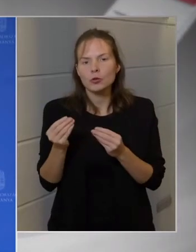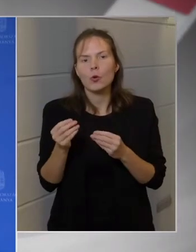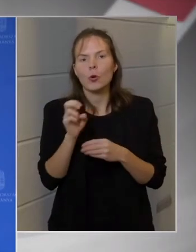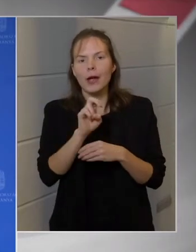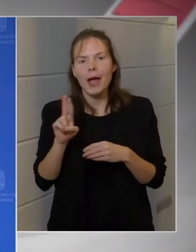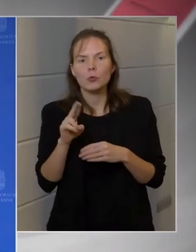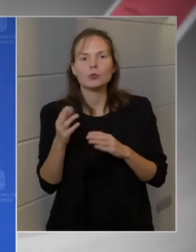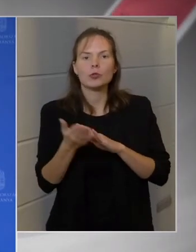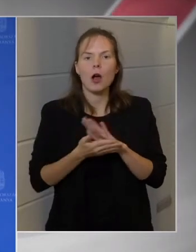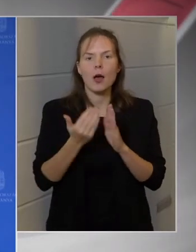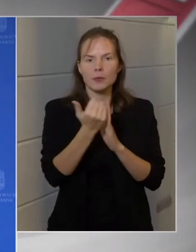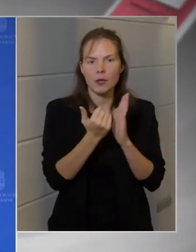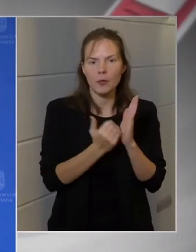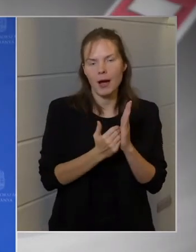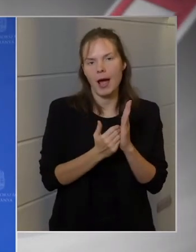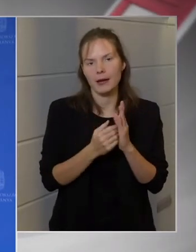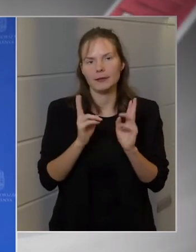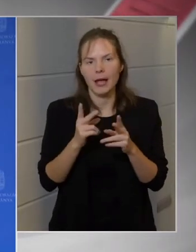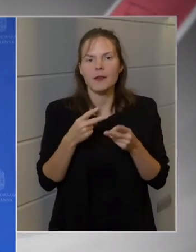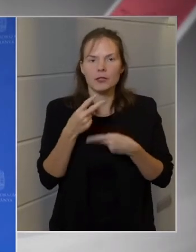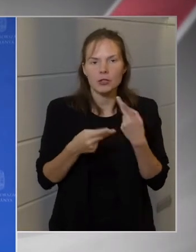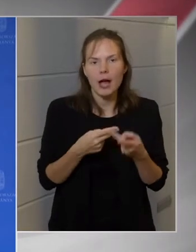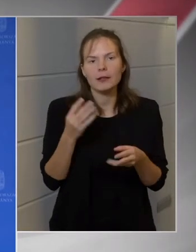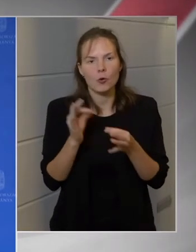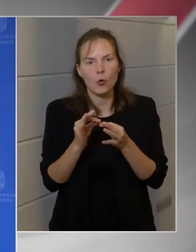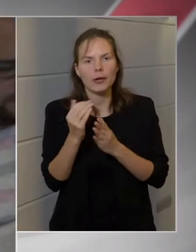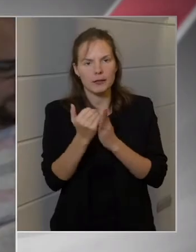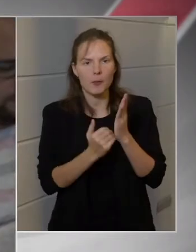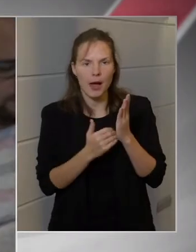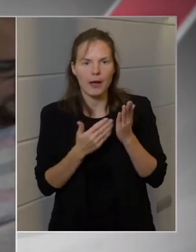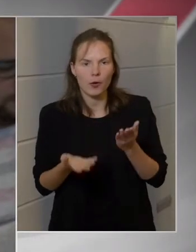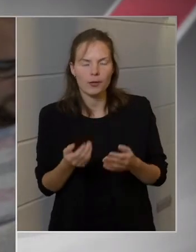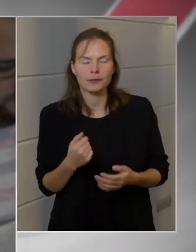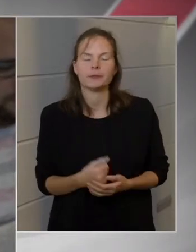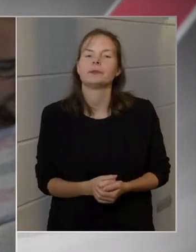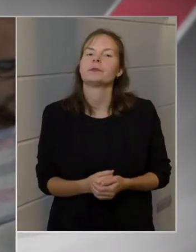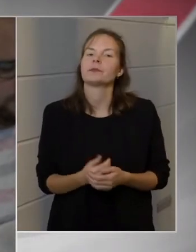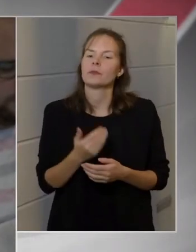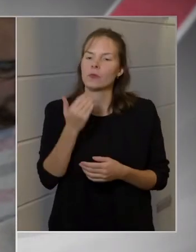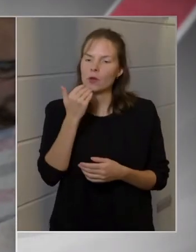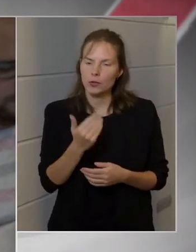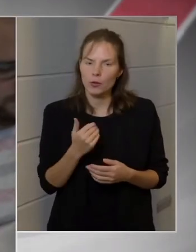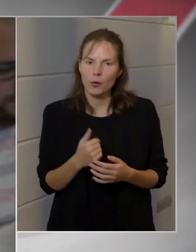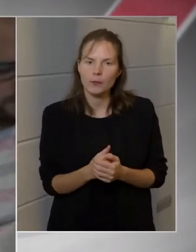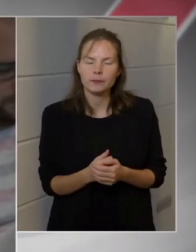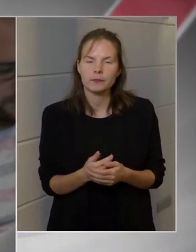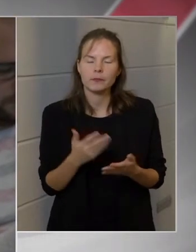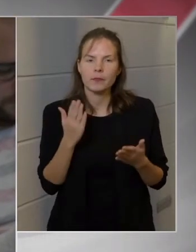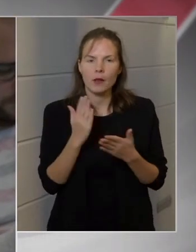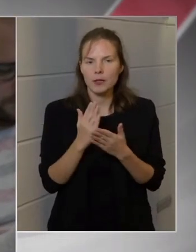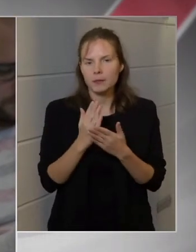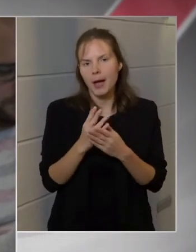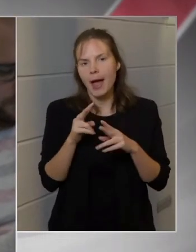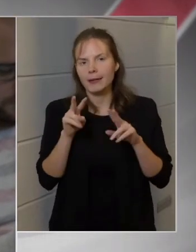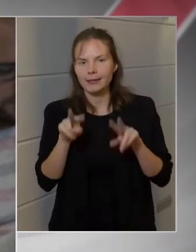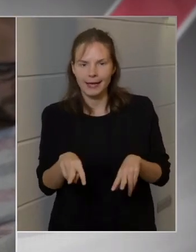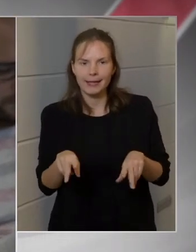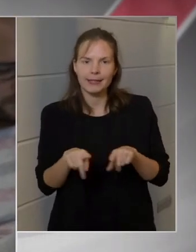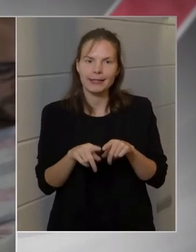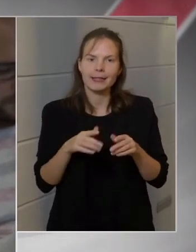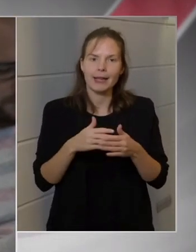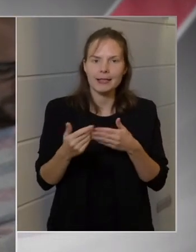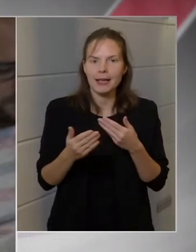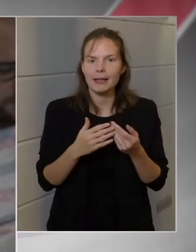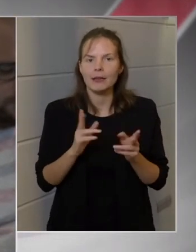vizsgálni, és konkrét szabályozást is. Köszönöm. Az már gyakorlatilag tényként kezelik, hogy